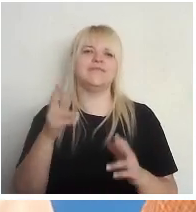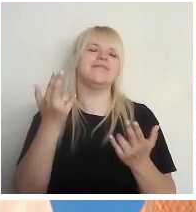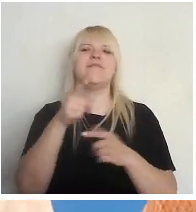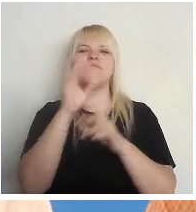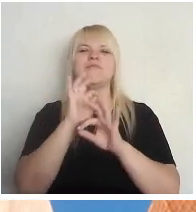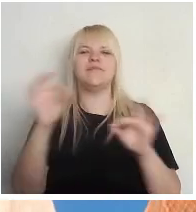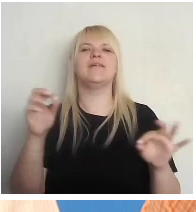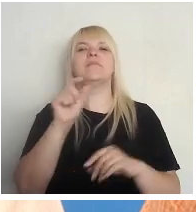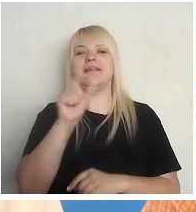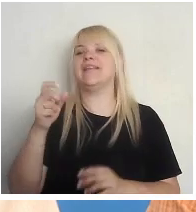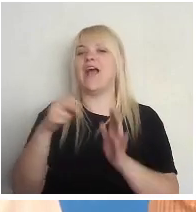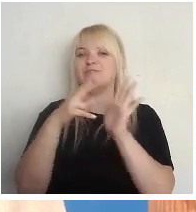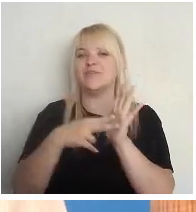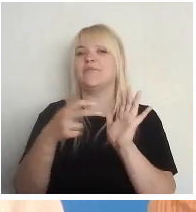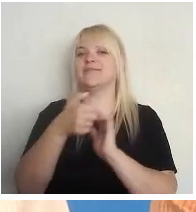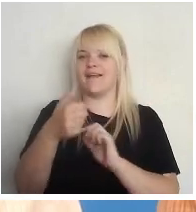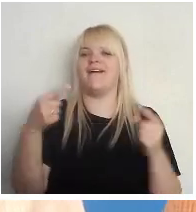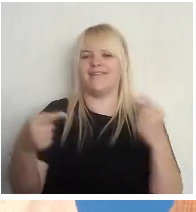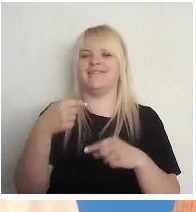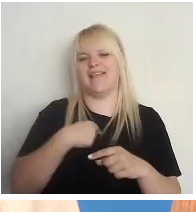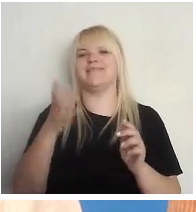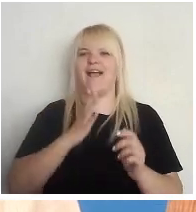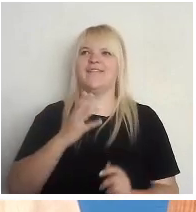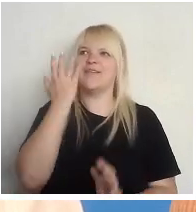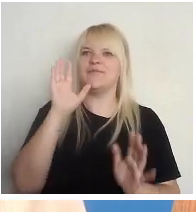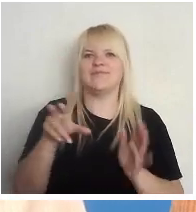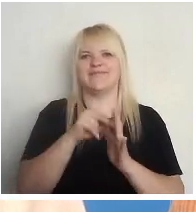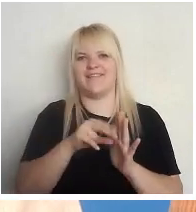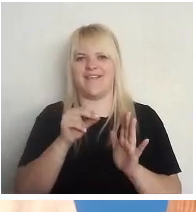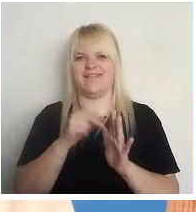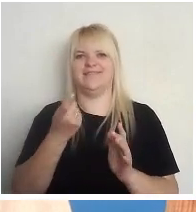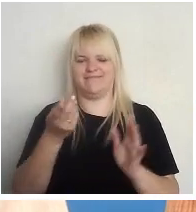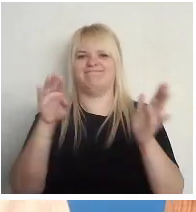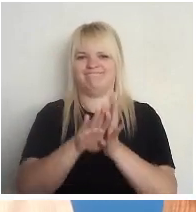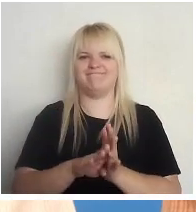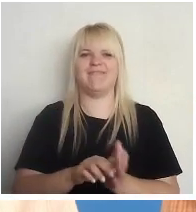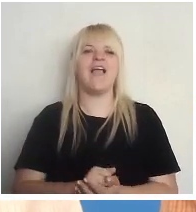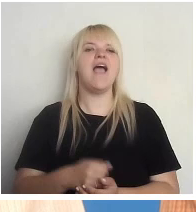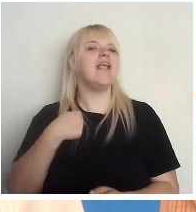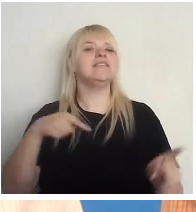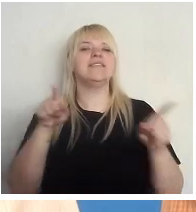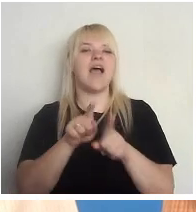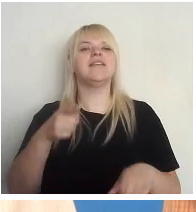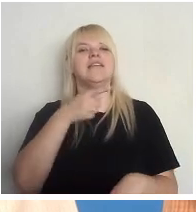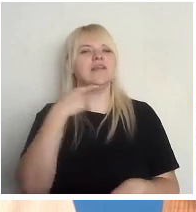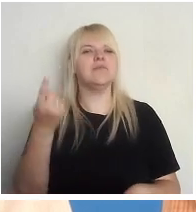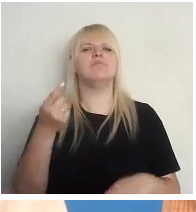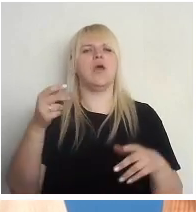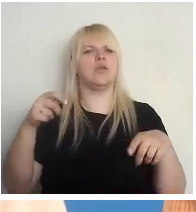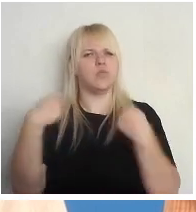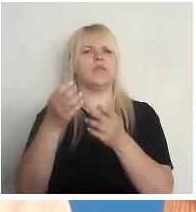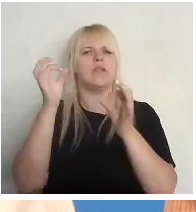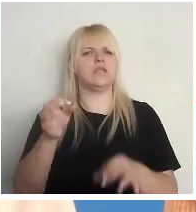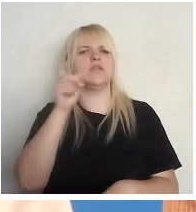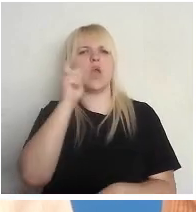kļuvu 18, es arī gaidījuši vēlēšanas, bet es arī vēlētos, lai tiktu dotas tiesības